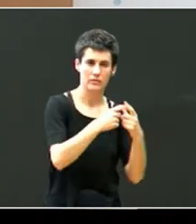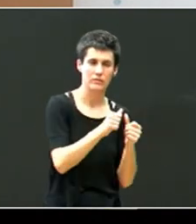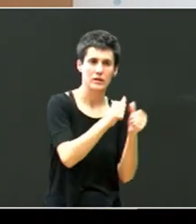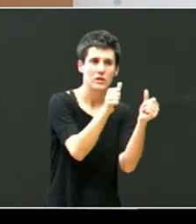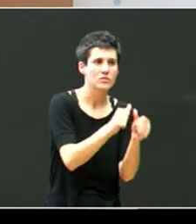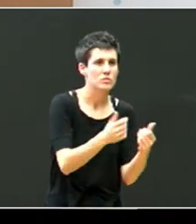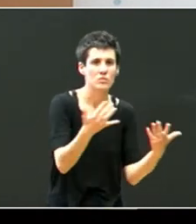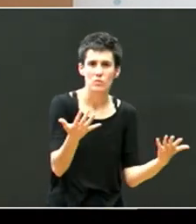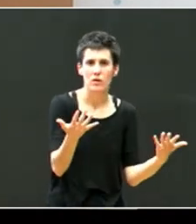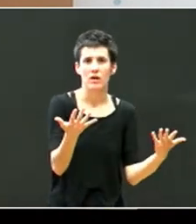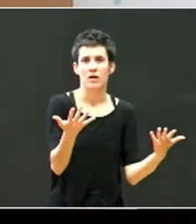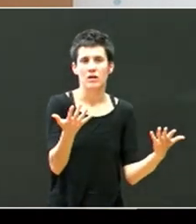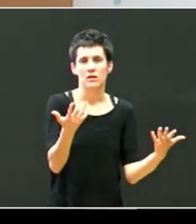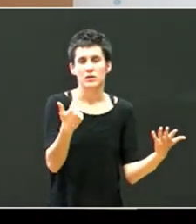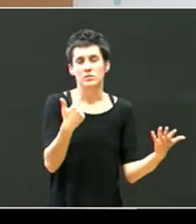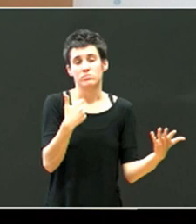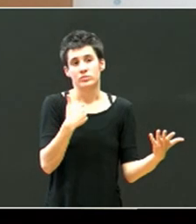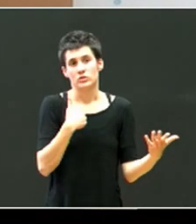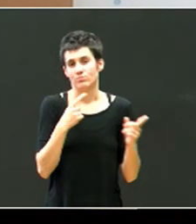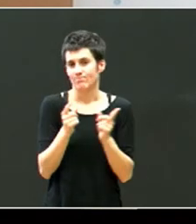labur, labur, guri gainera ez dagokigu,